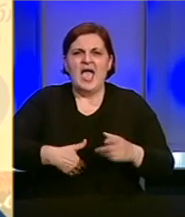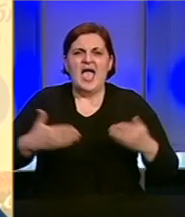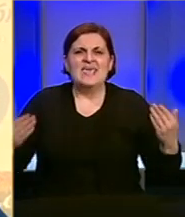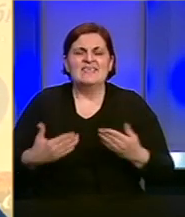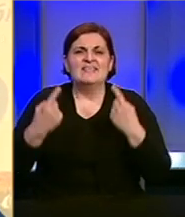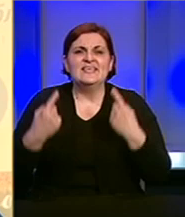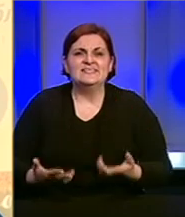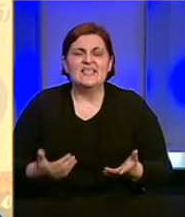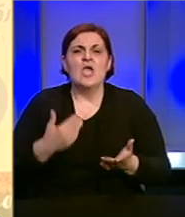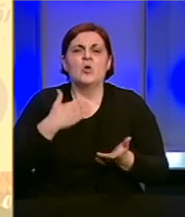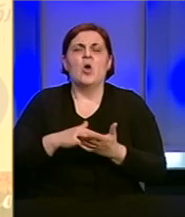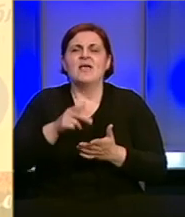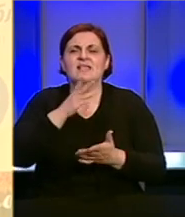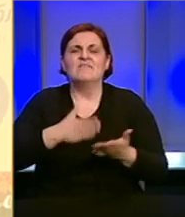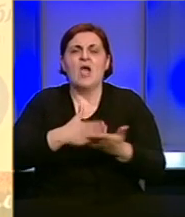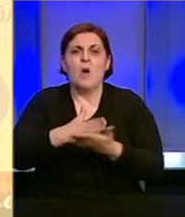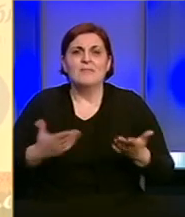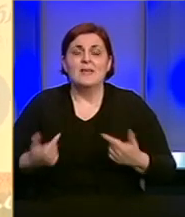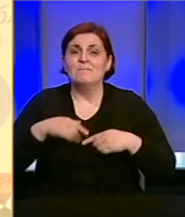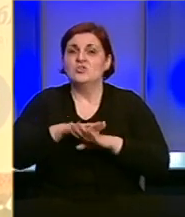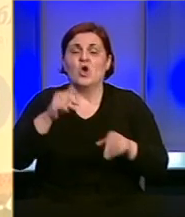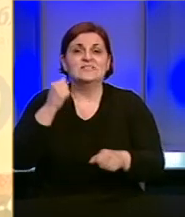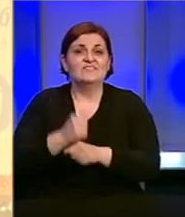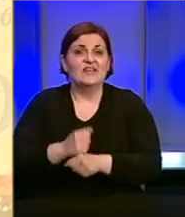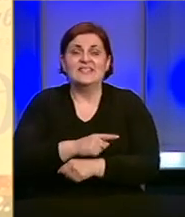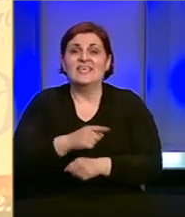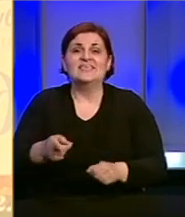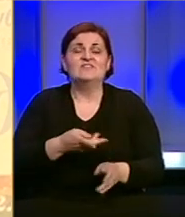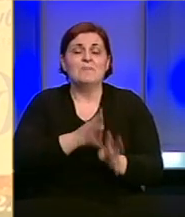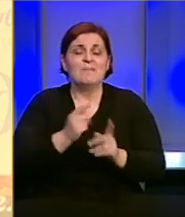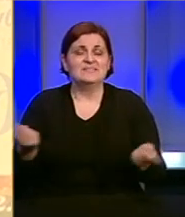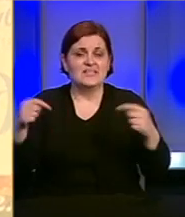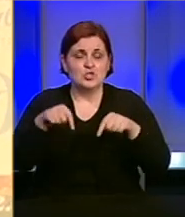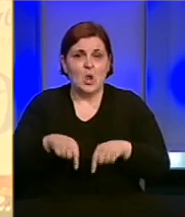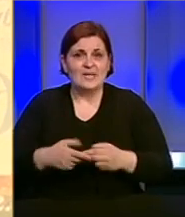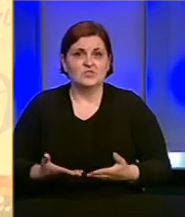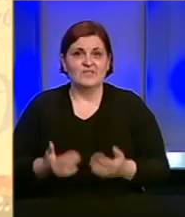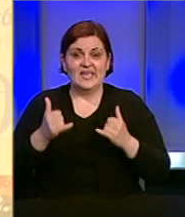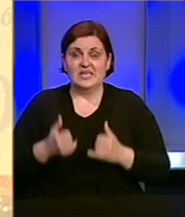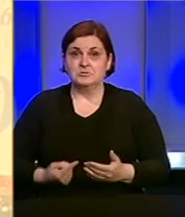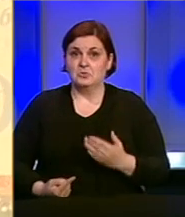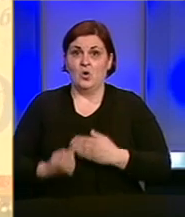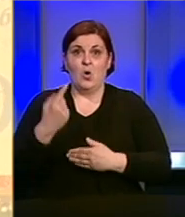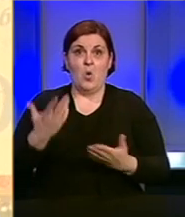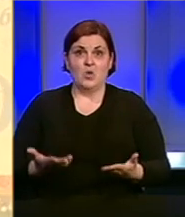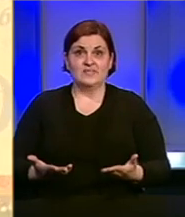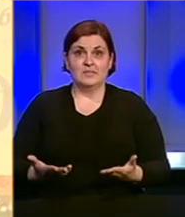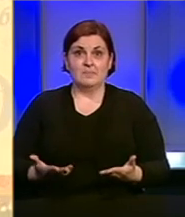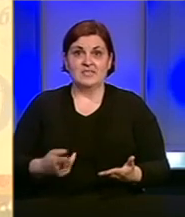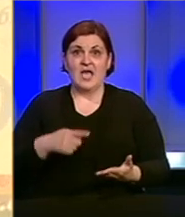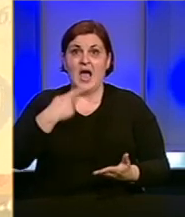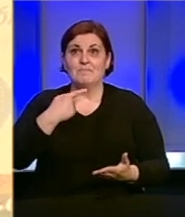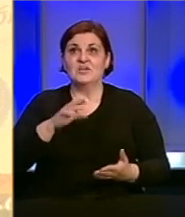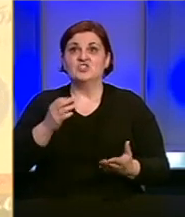hitnih stanja koje zahtijevaju hirurgiju. Sve mi to radimo i svi ti pacijenti ovdje dolaze. I sada od jednom, tretman kliničkog